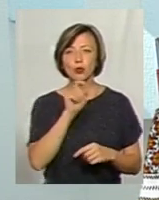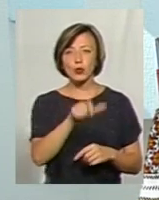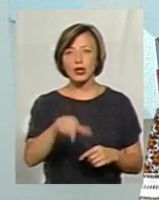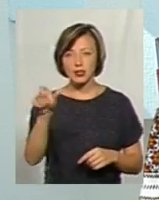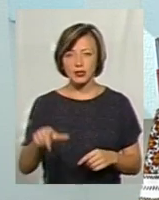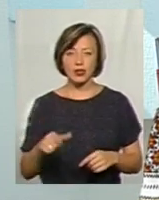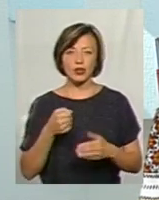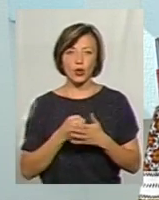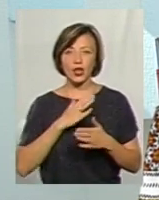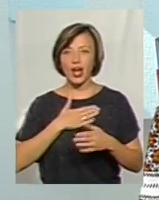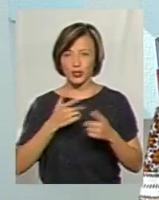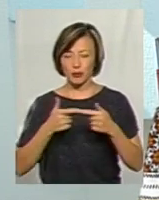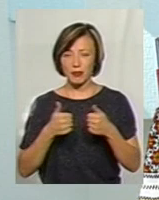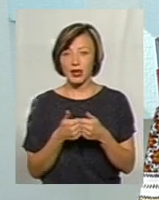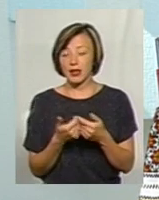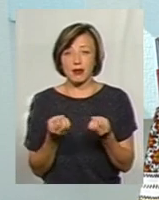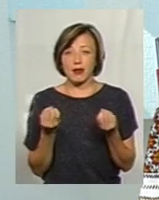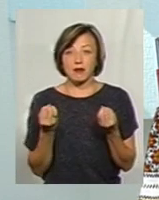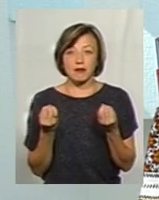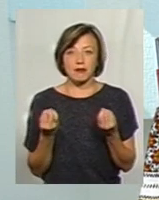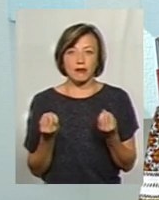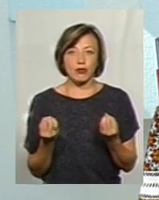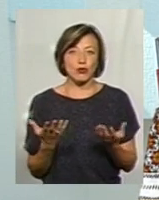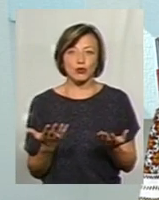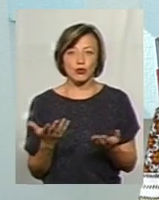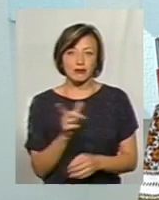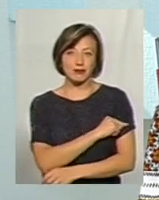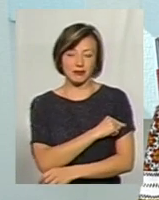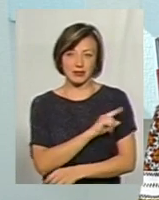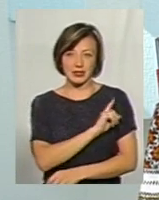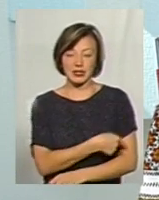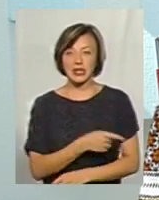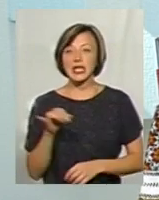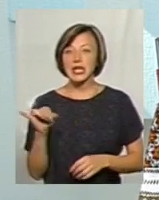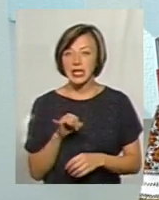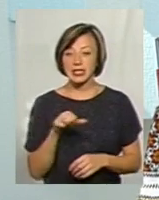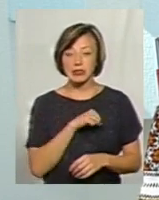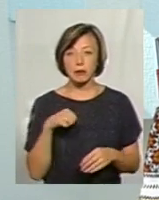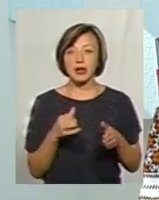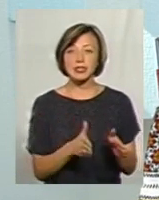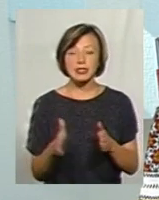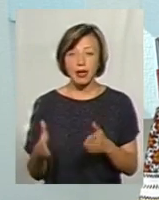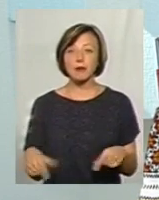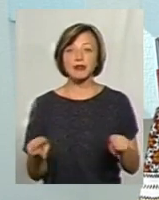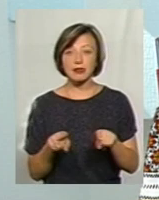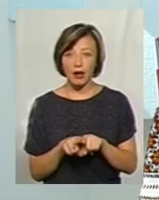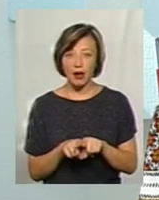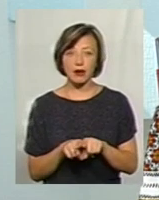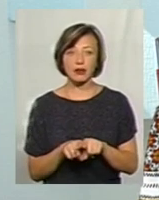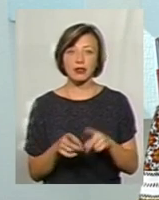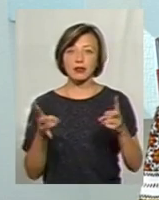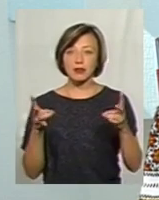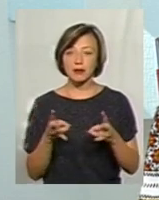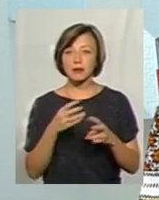людей до наших партій, що, здається, просто вони вичерпують свої сили. І от сама система, вона також заслуговує вже